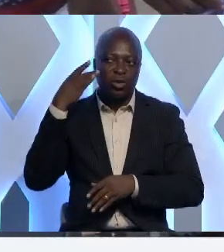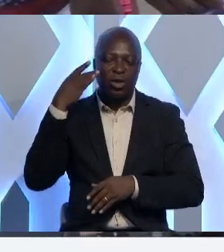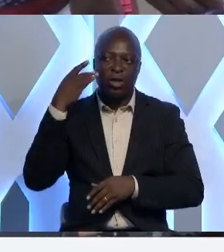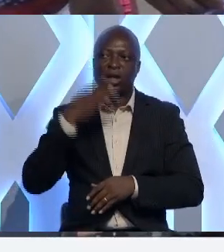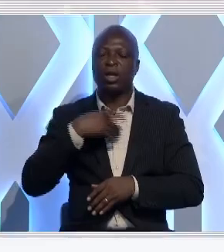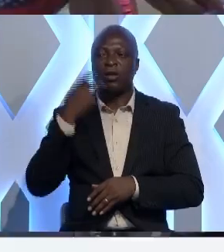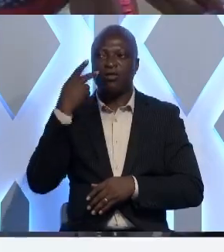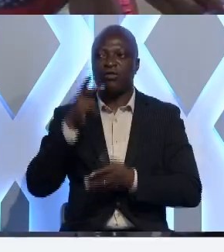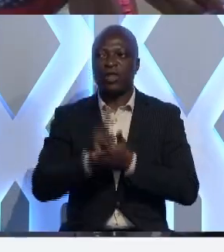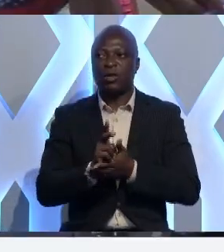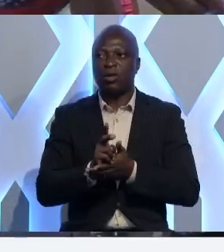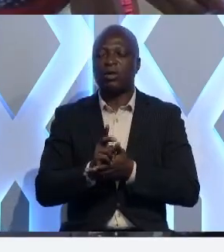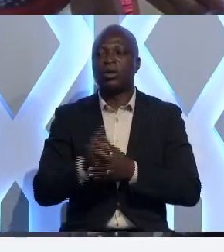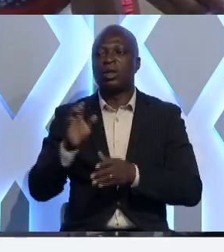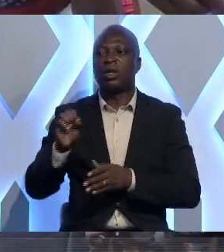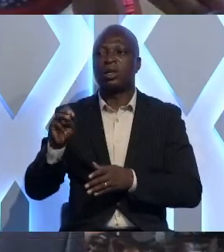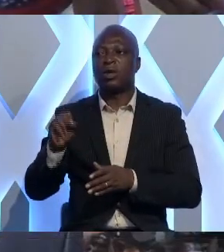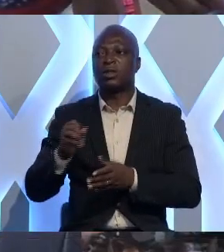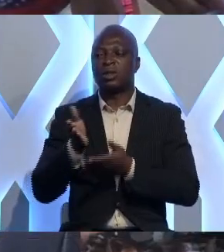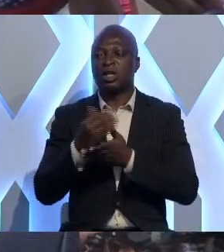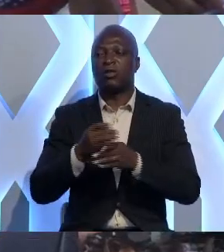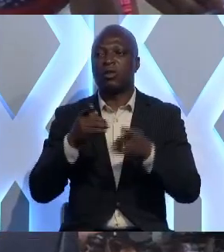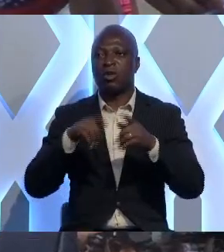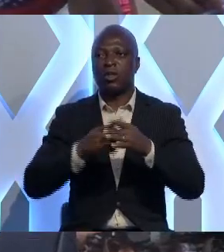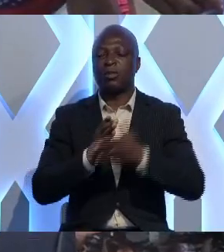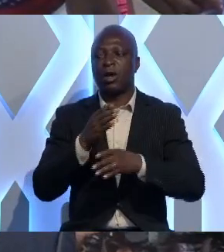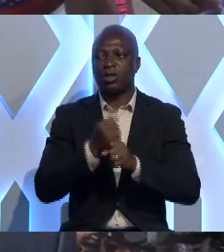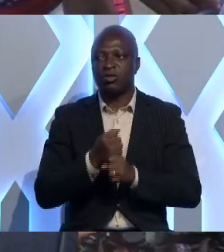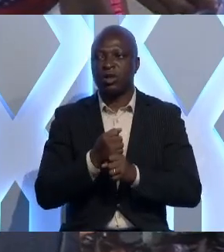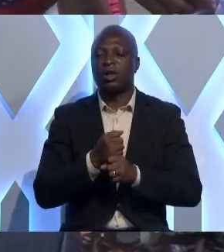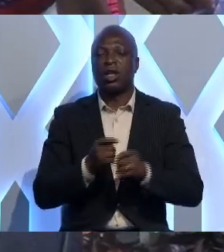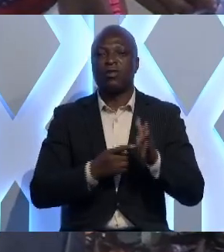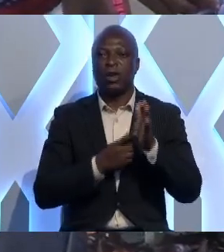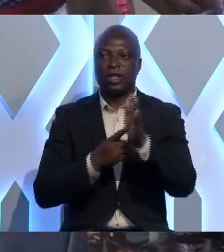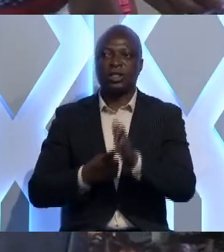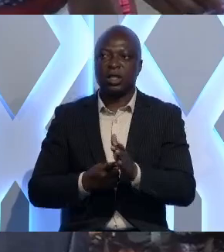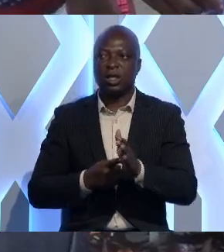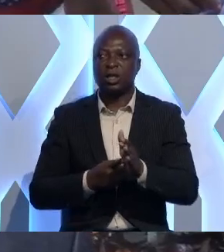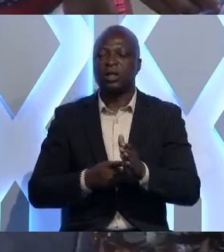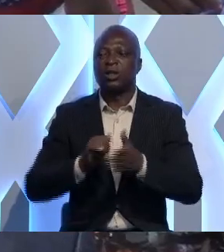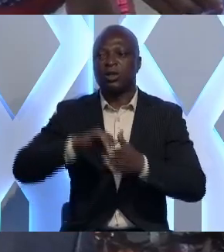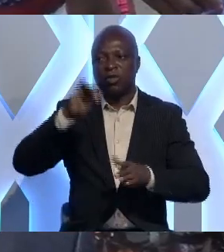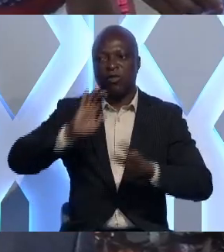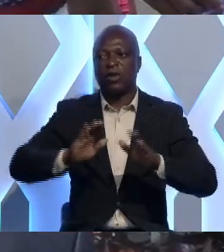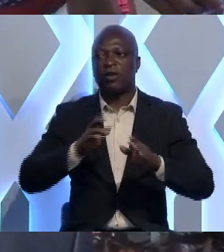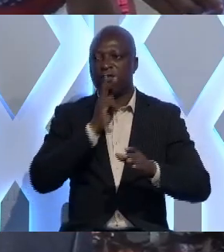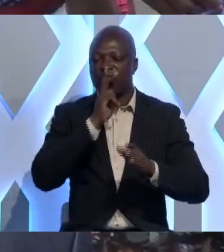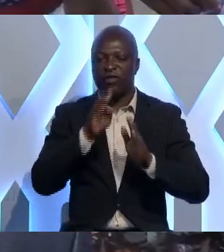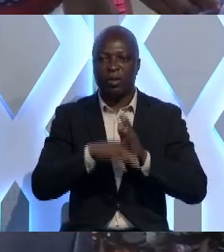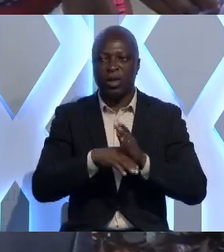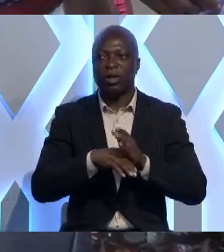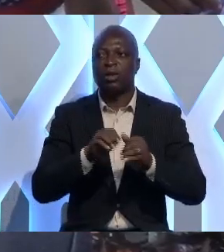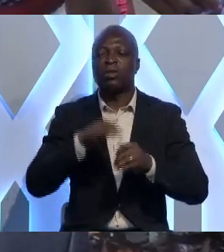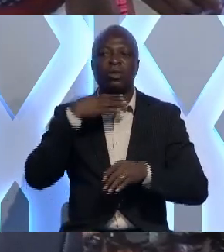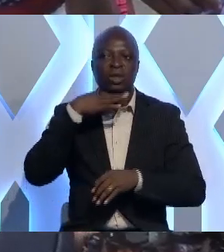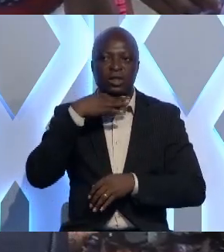vidéo. Les SMS que les gens vont commencer par recevoir qui vont indiquer ce qu'il faut faire concrètement de nos